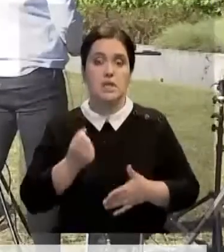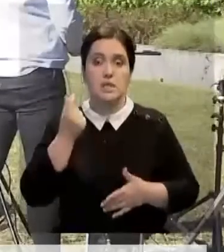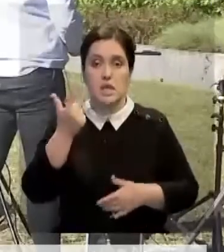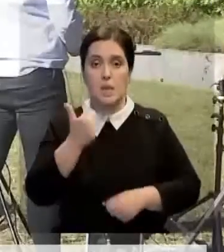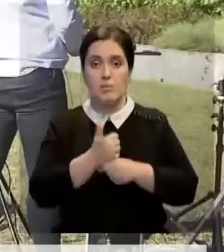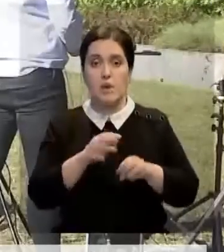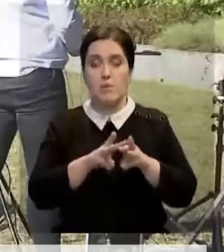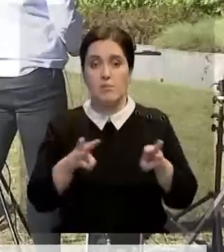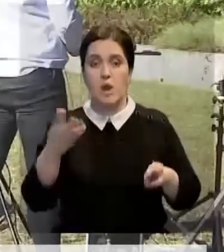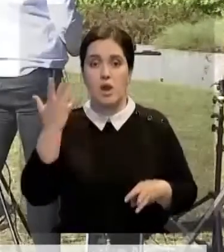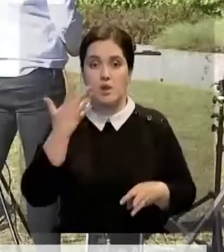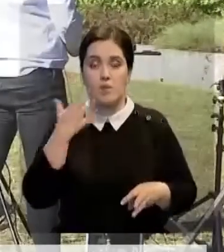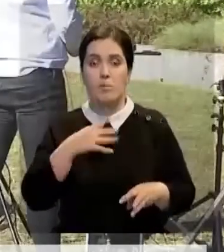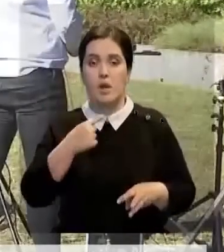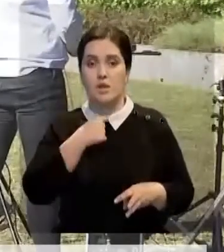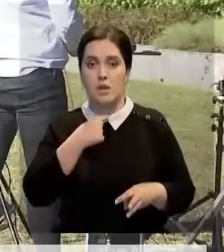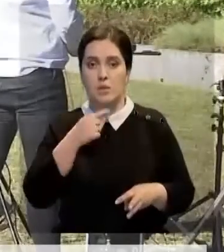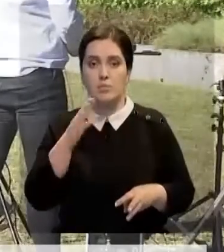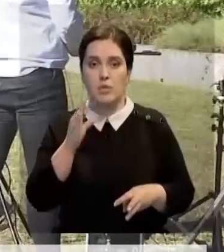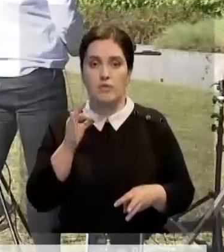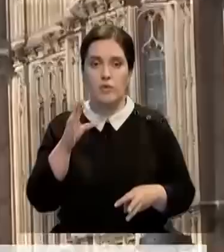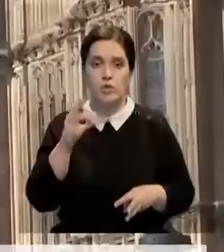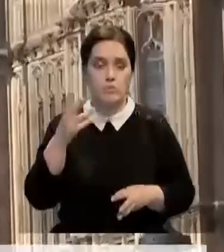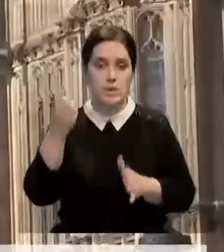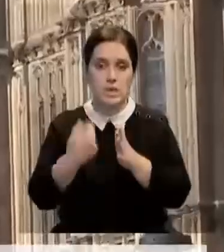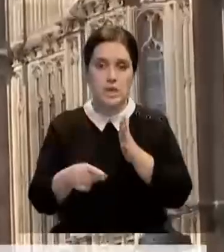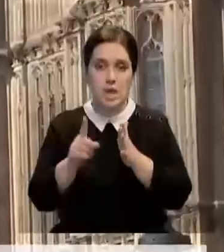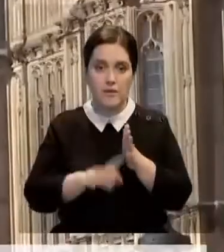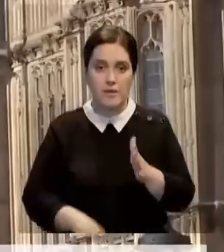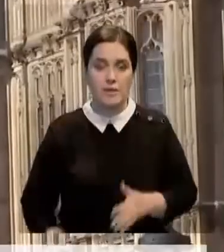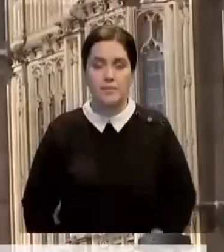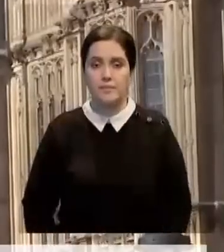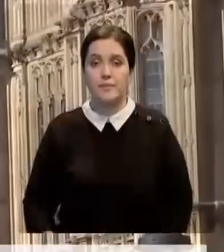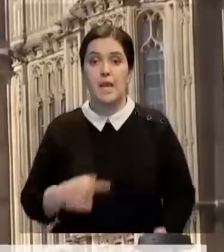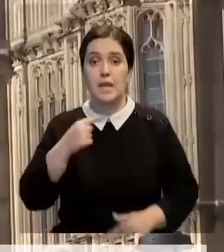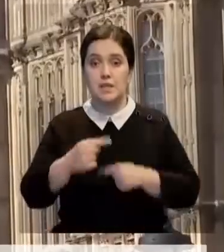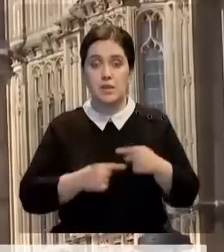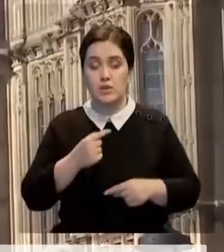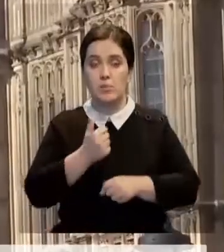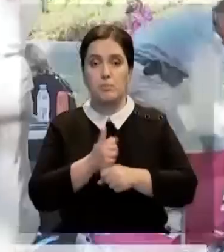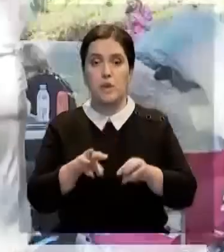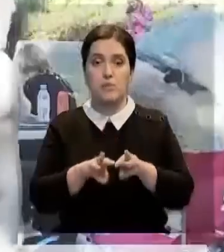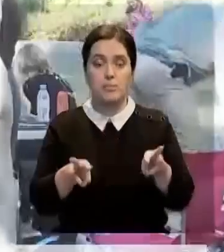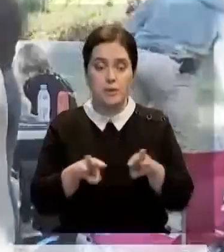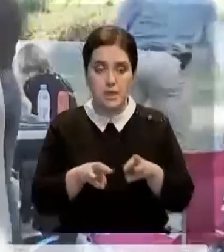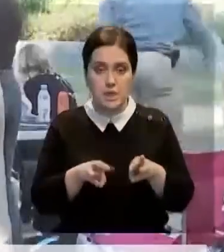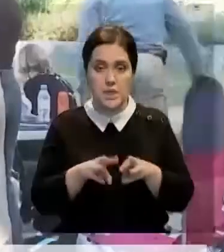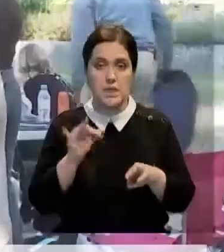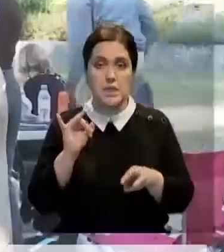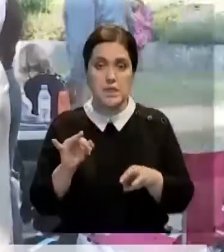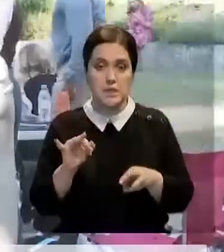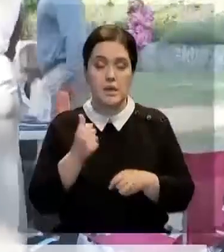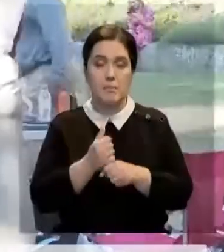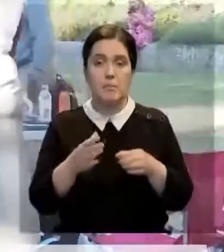уходили после того, как пережили голосование по вотому недоверия. Что же касается следующего премьер-министра и, соответственно, лидера